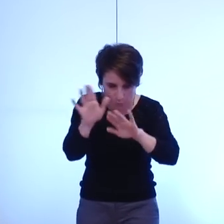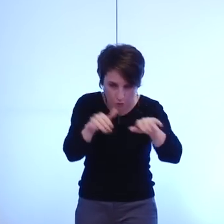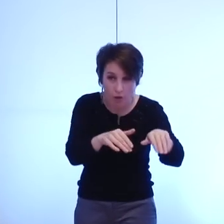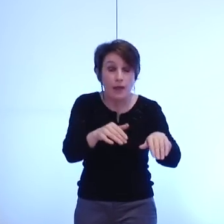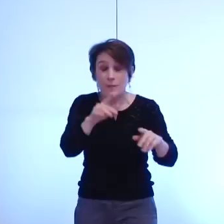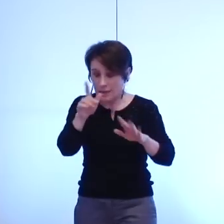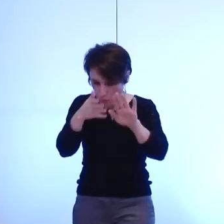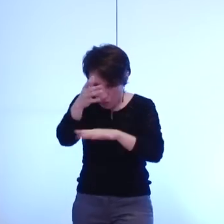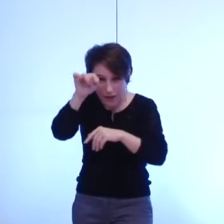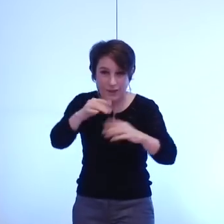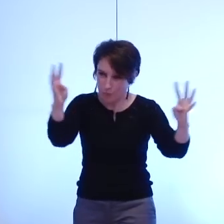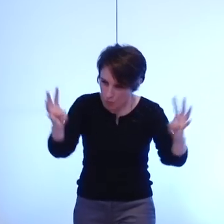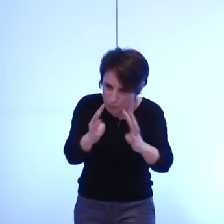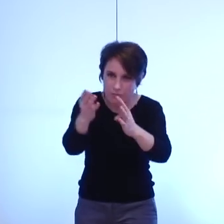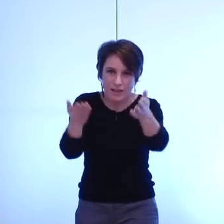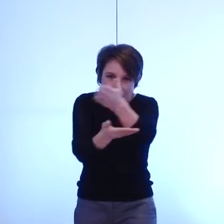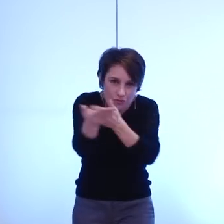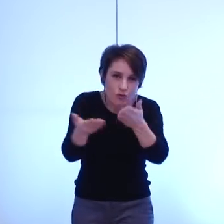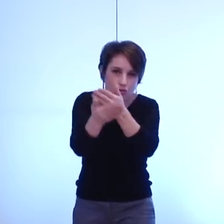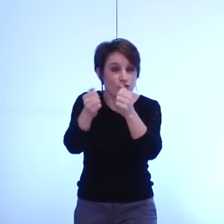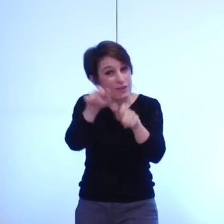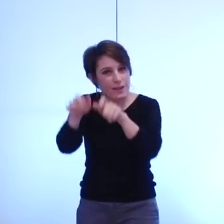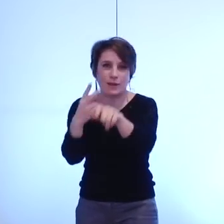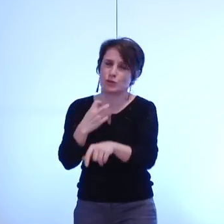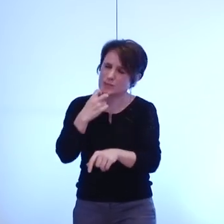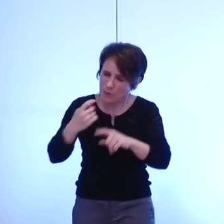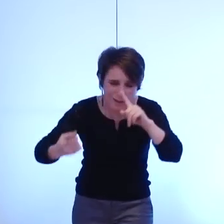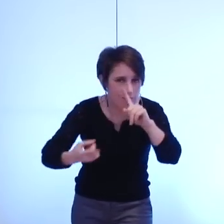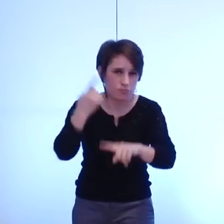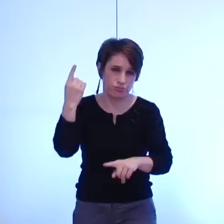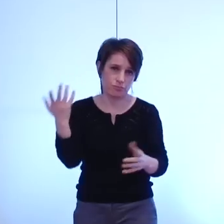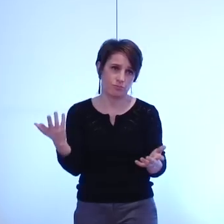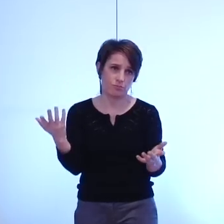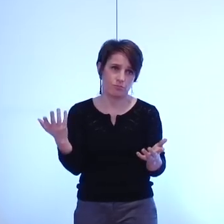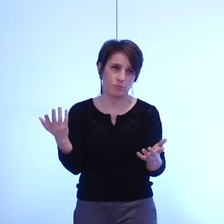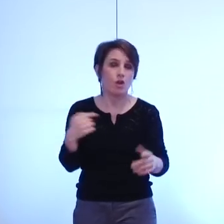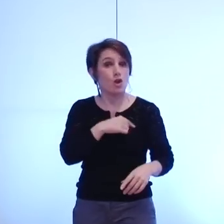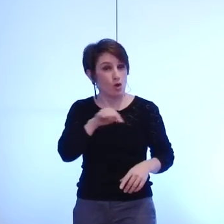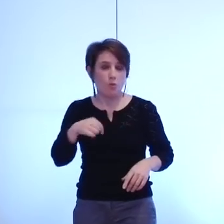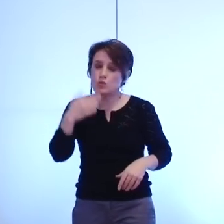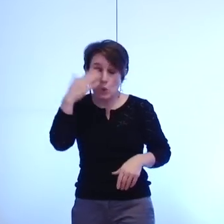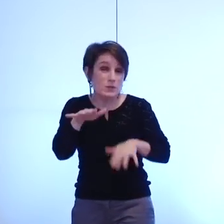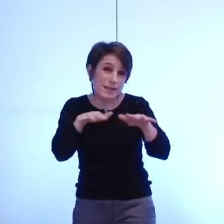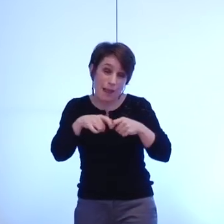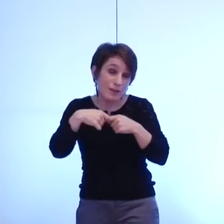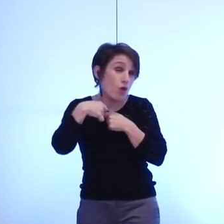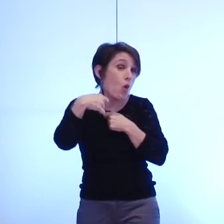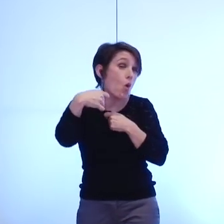de discussion et d'échange avec les citoyens encore une fois on s'inscrit dans des processus longs donc